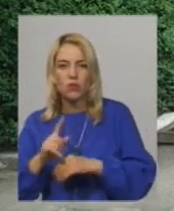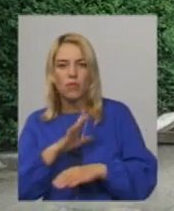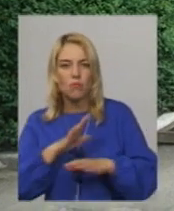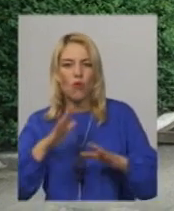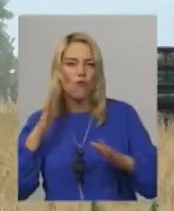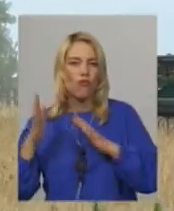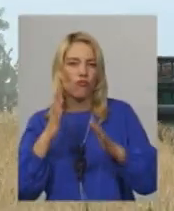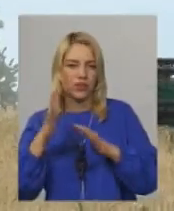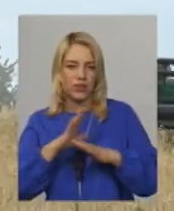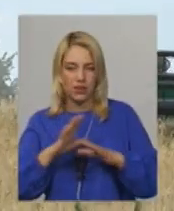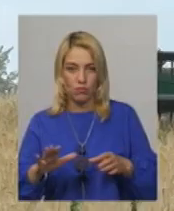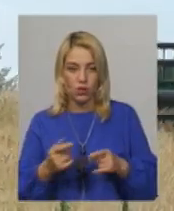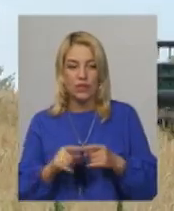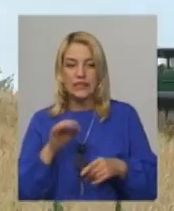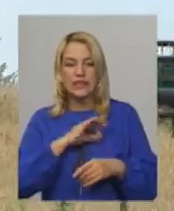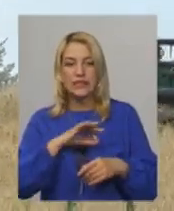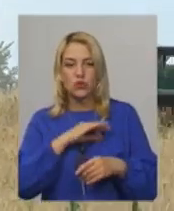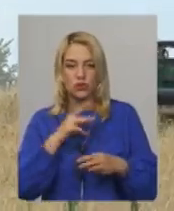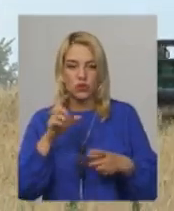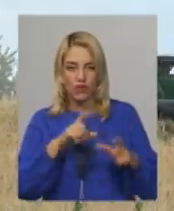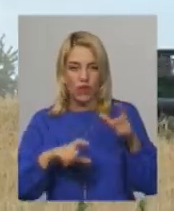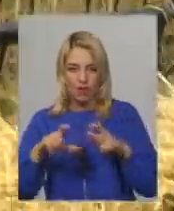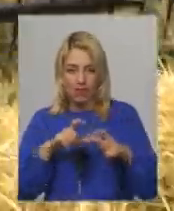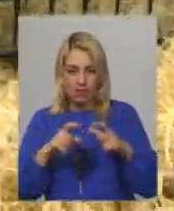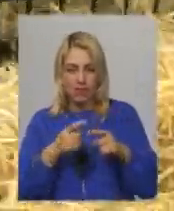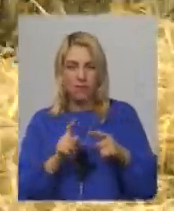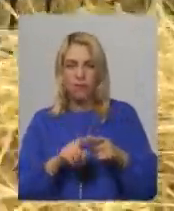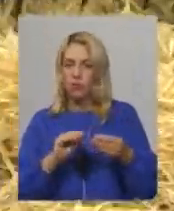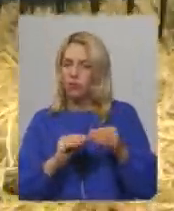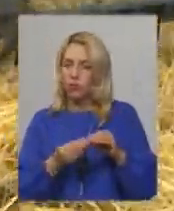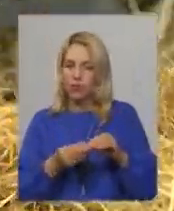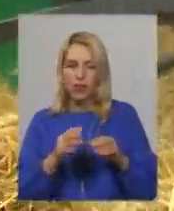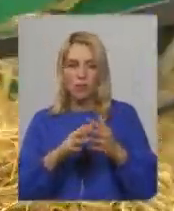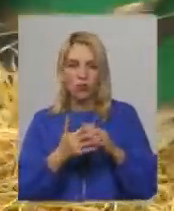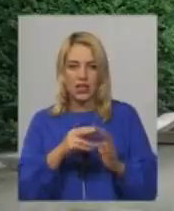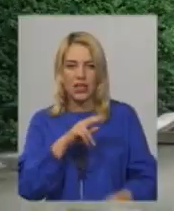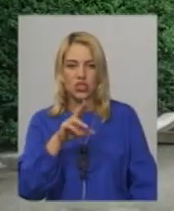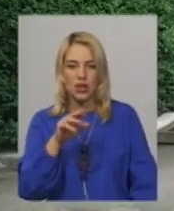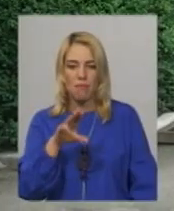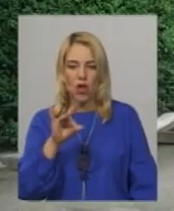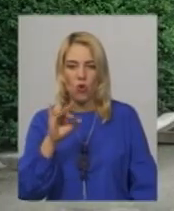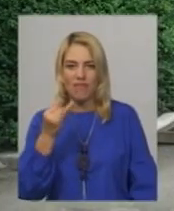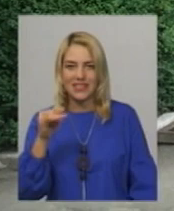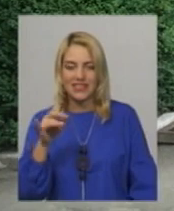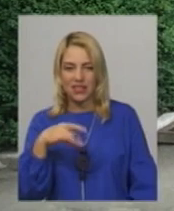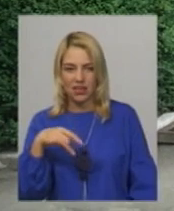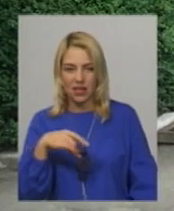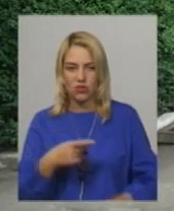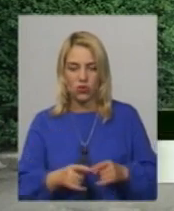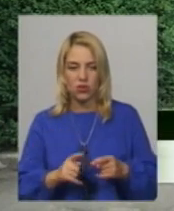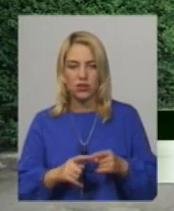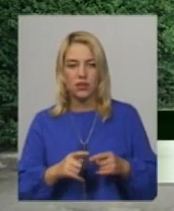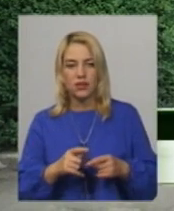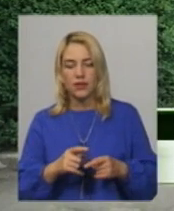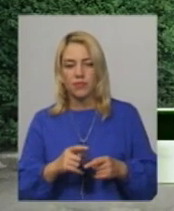погода. Застосування гербіцидів, каже Юрій Завальнюк, проблема в селах Чеморовецького району. Багато цих скарбних письмом у вигляді, а